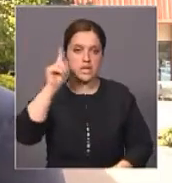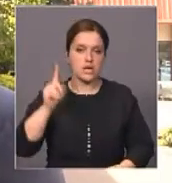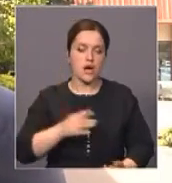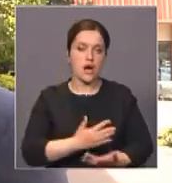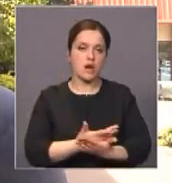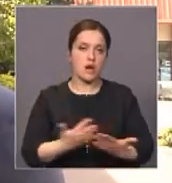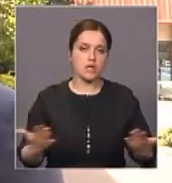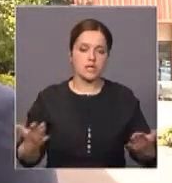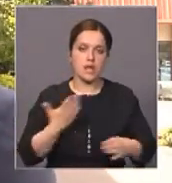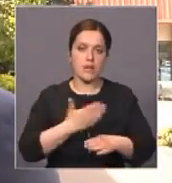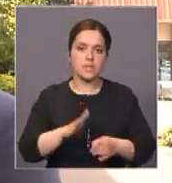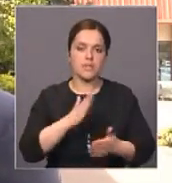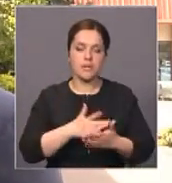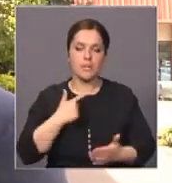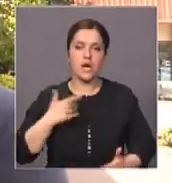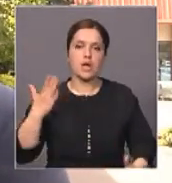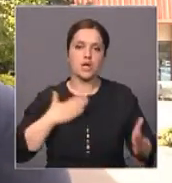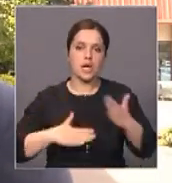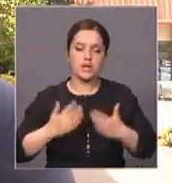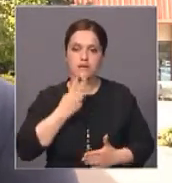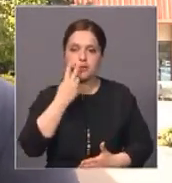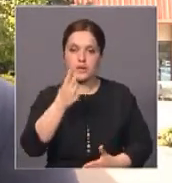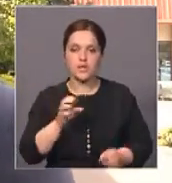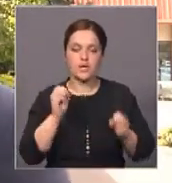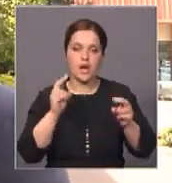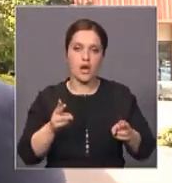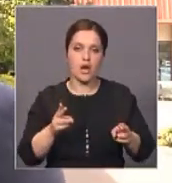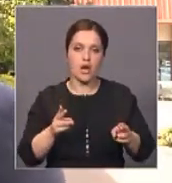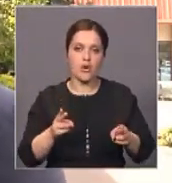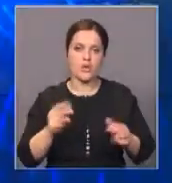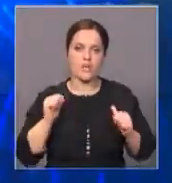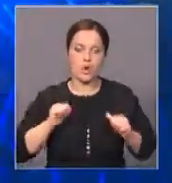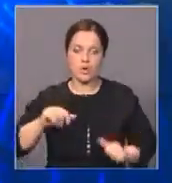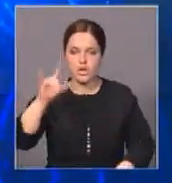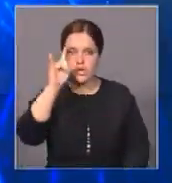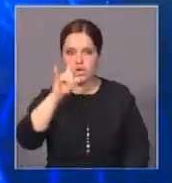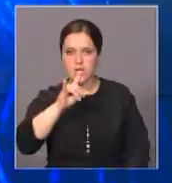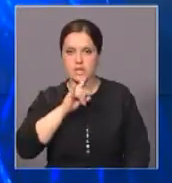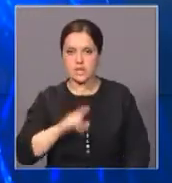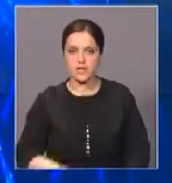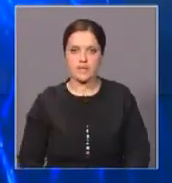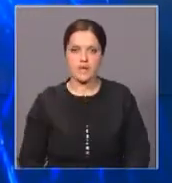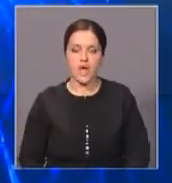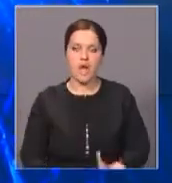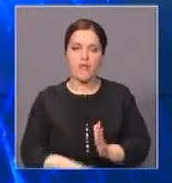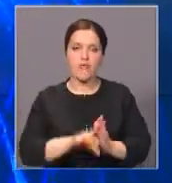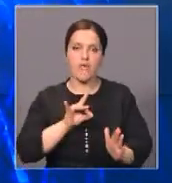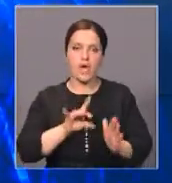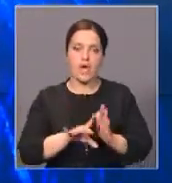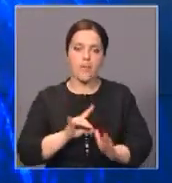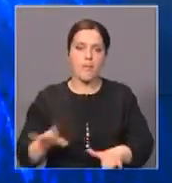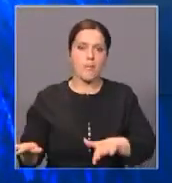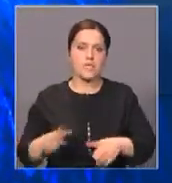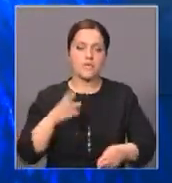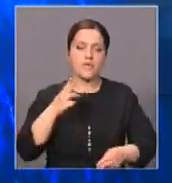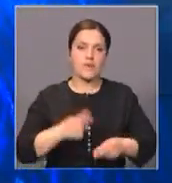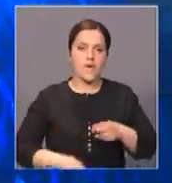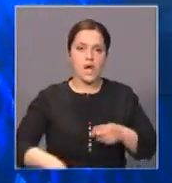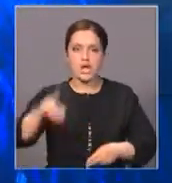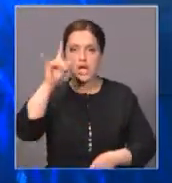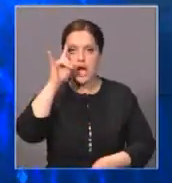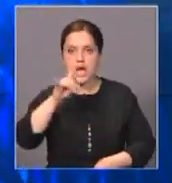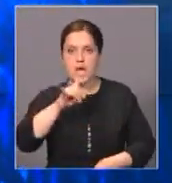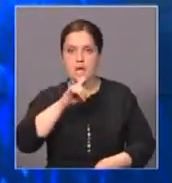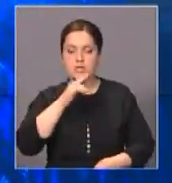областях. Мы очень рады видеть, насколько безопасно в Казахстане. Выборный процесс, завершившийся в Казахстане, стал